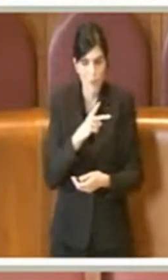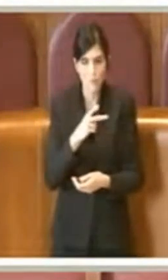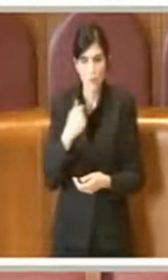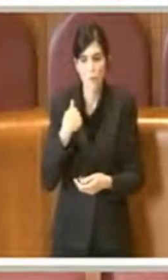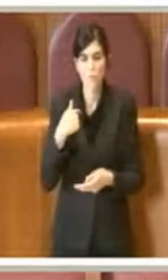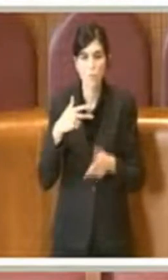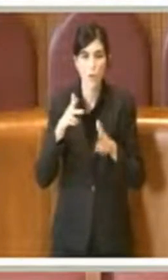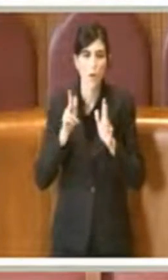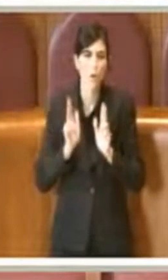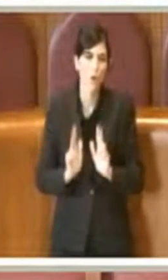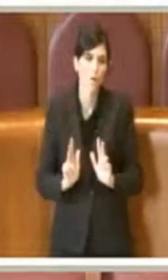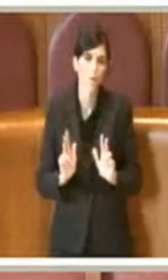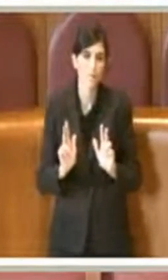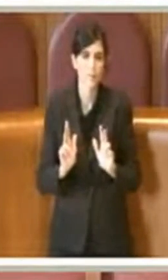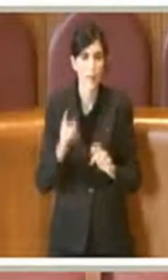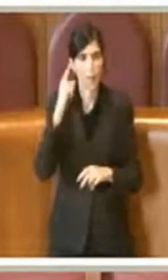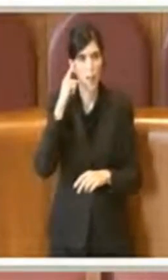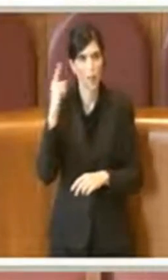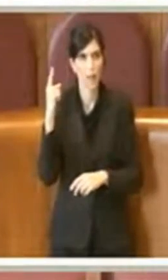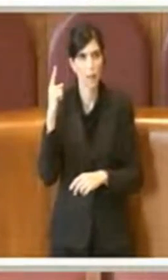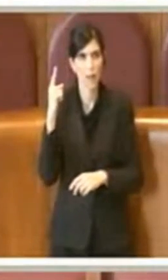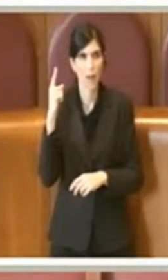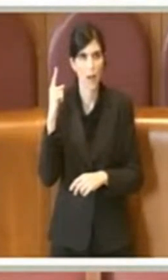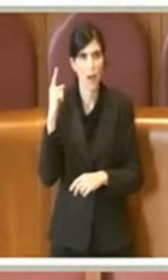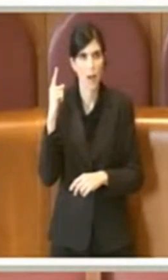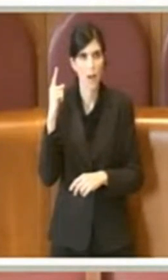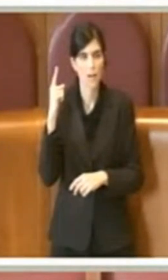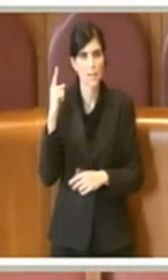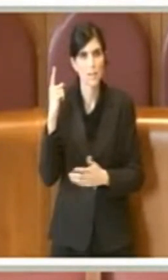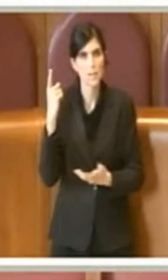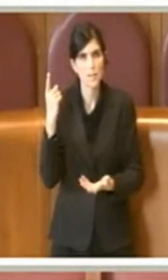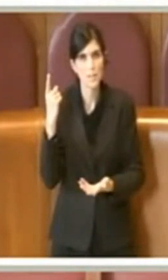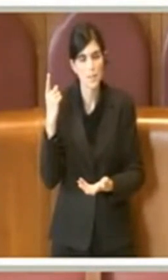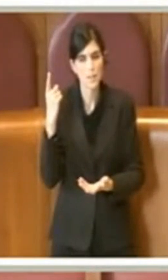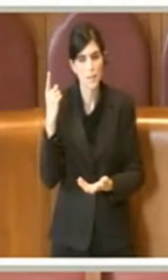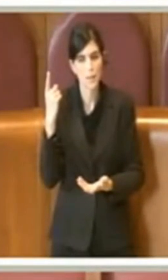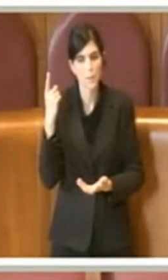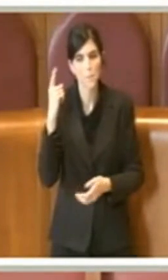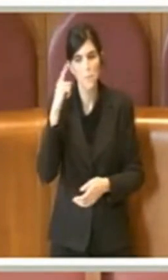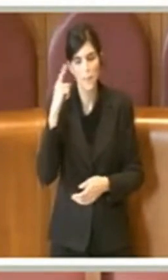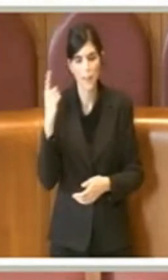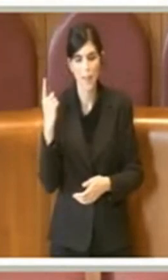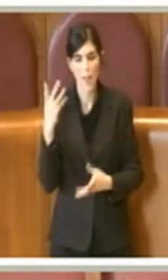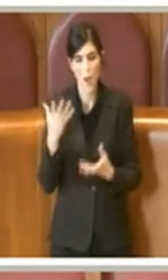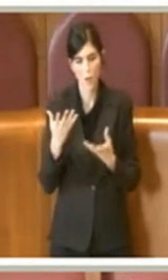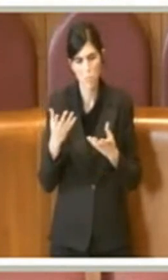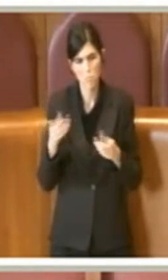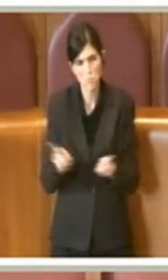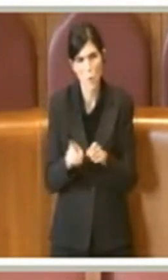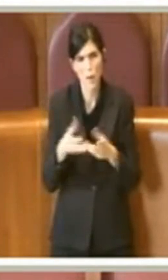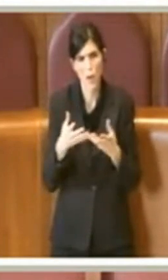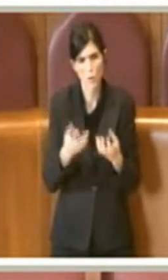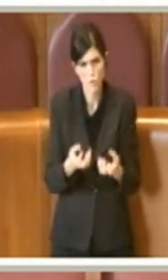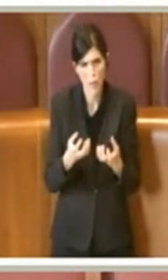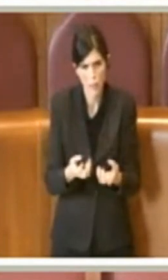su un concetto di